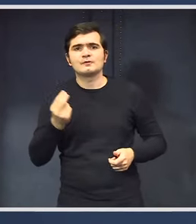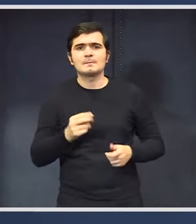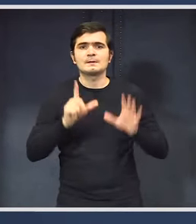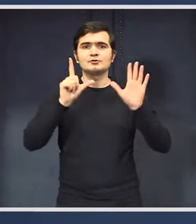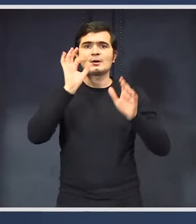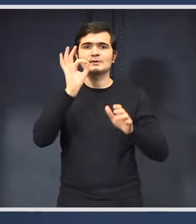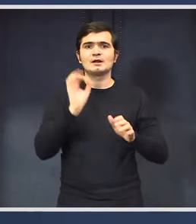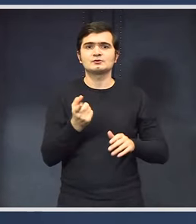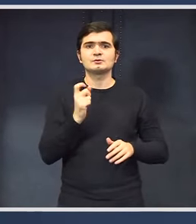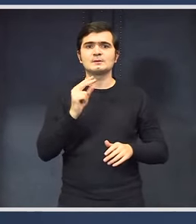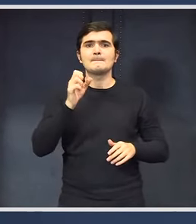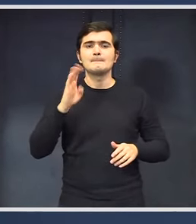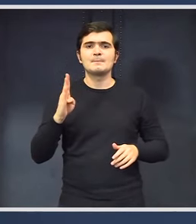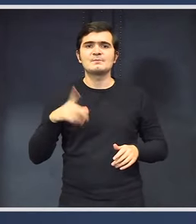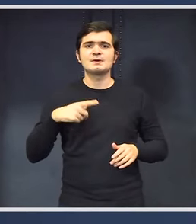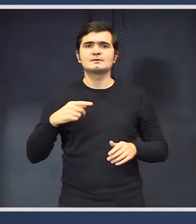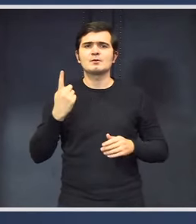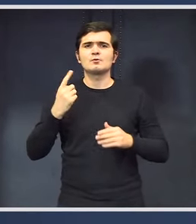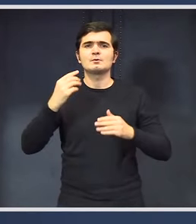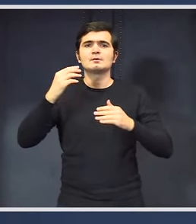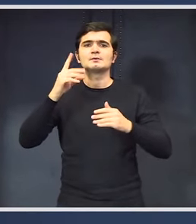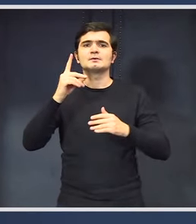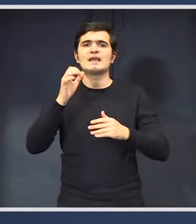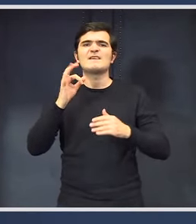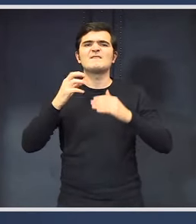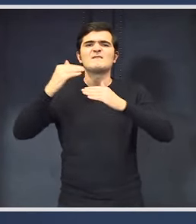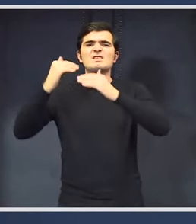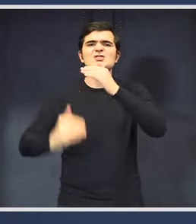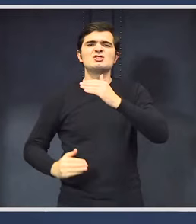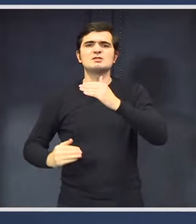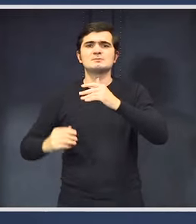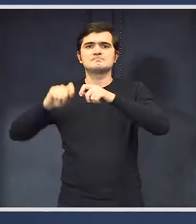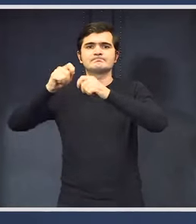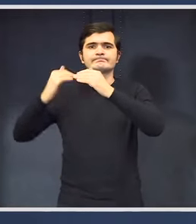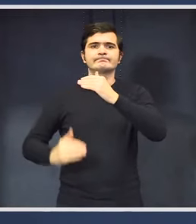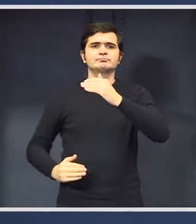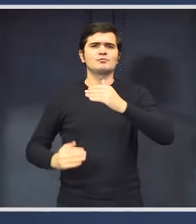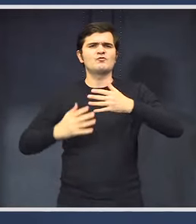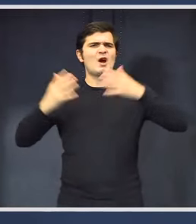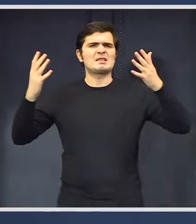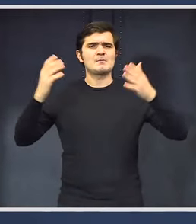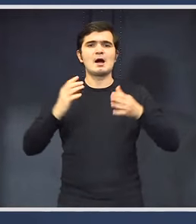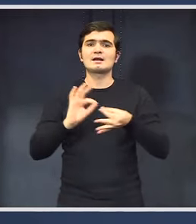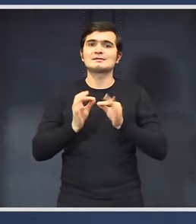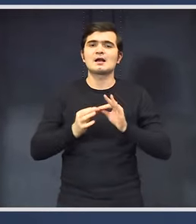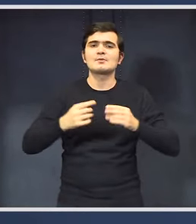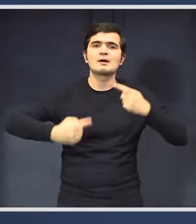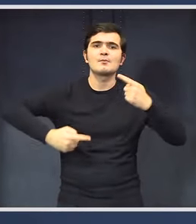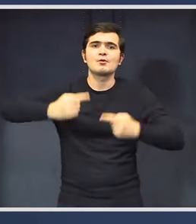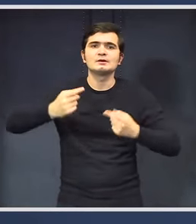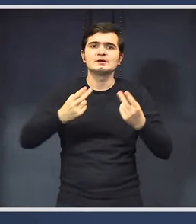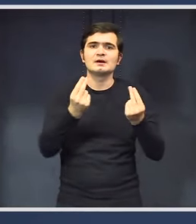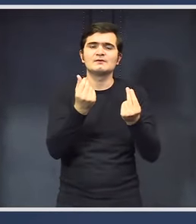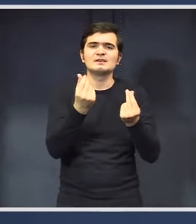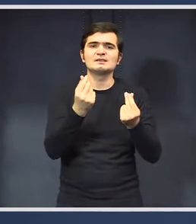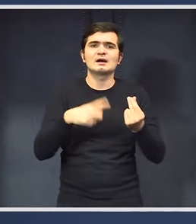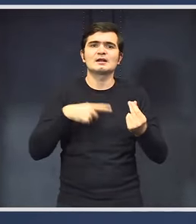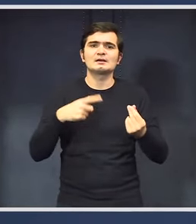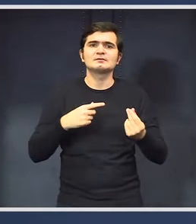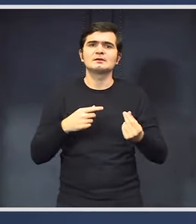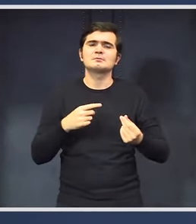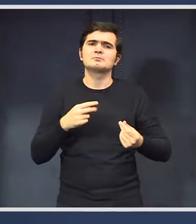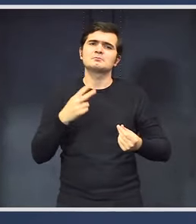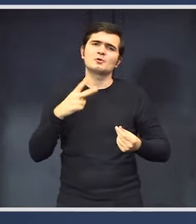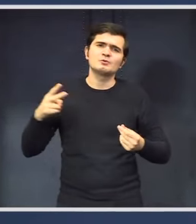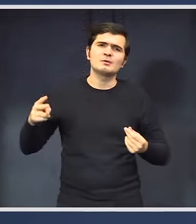7% din PIB este un deficit foarte mare. Foarte mare. Asta înseamnă că politica fiscală este stimulativă în continuare.